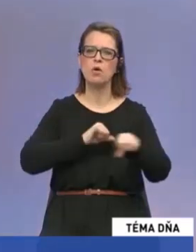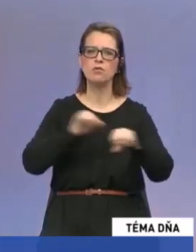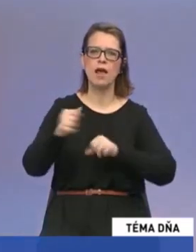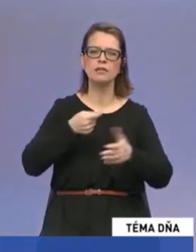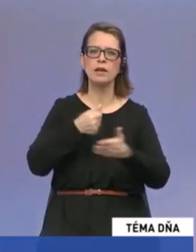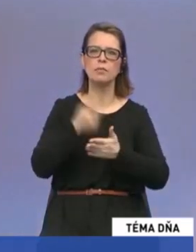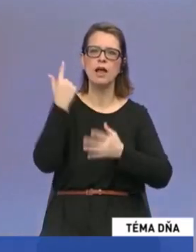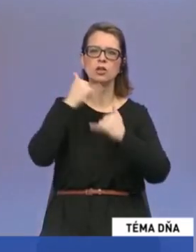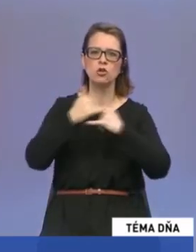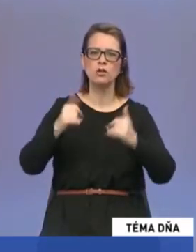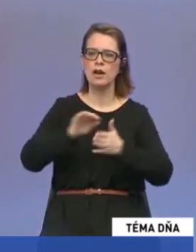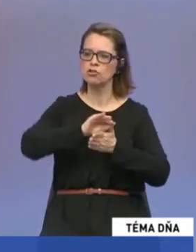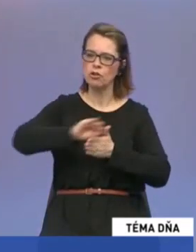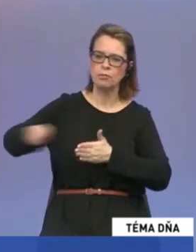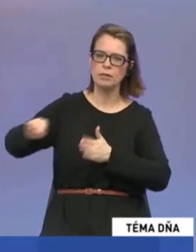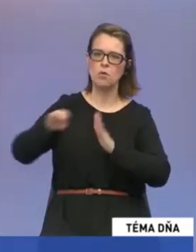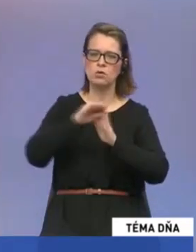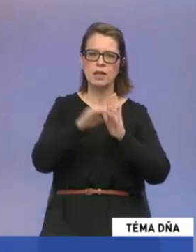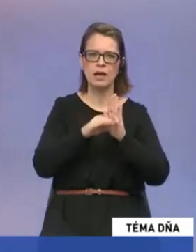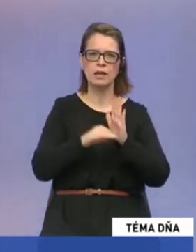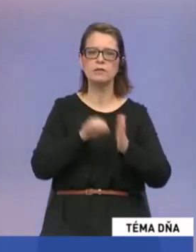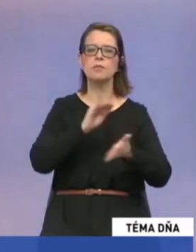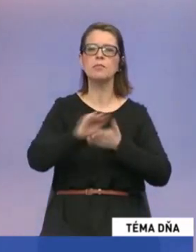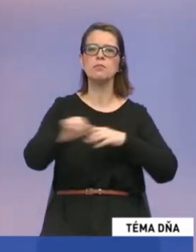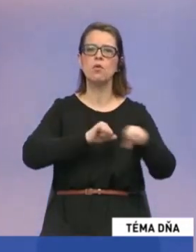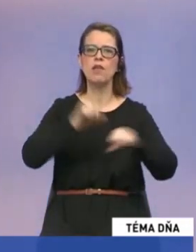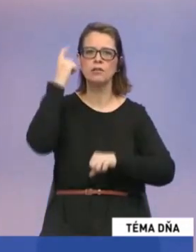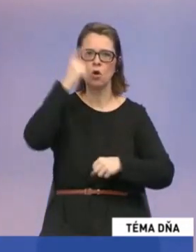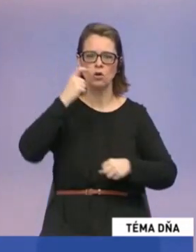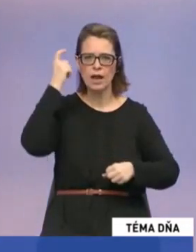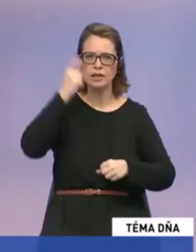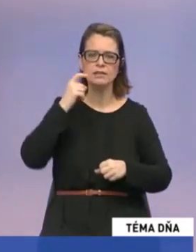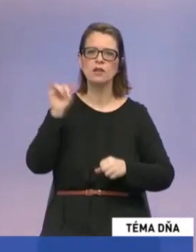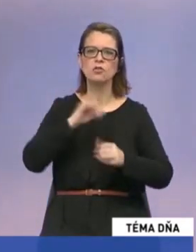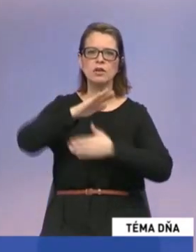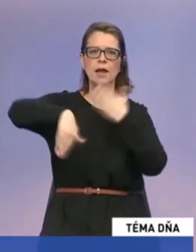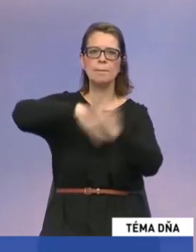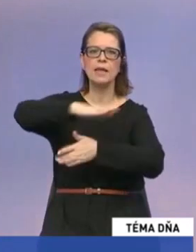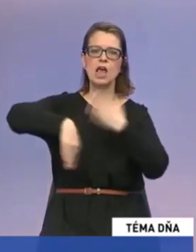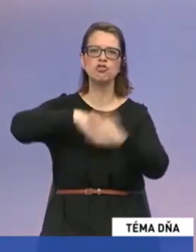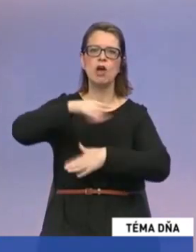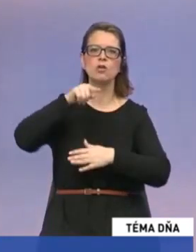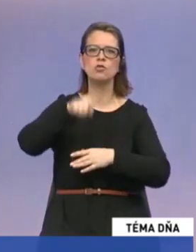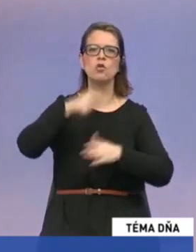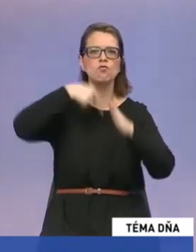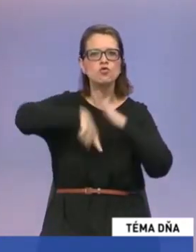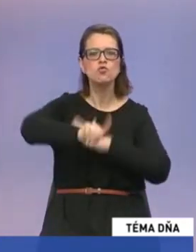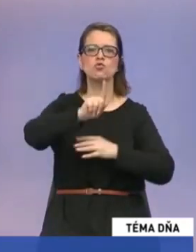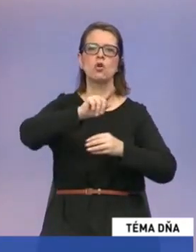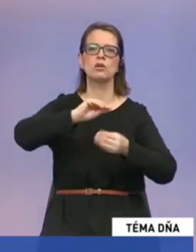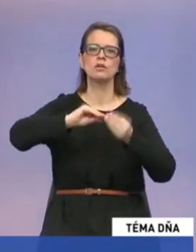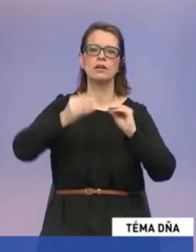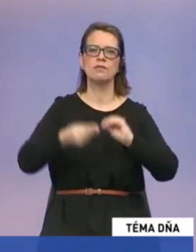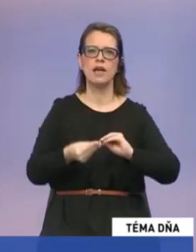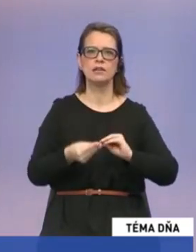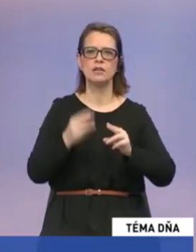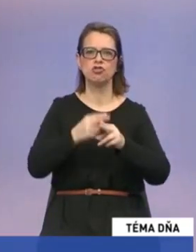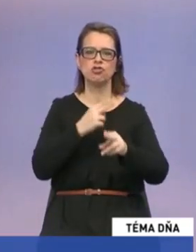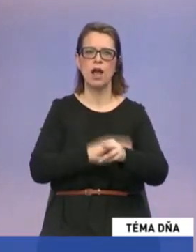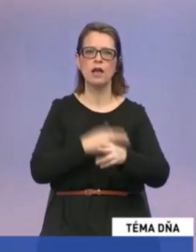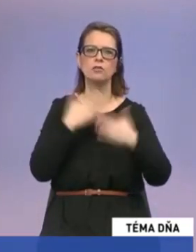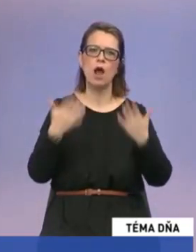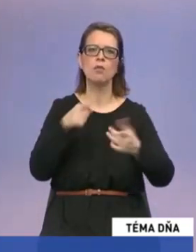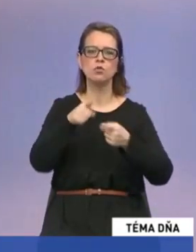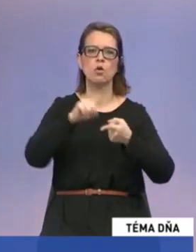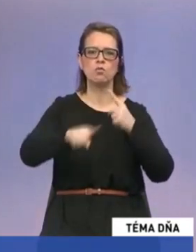zahraničia mimo zákon. Samozrejme mimovládne organizácie, ktoré sa miešajú akýmkoľvek spôsobom do vnútorných žáležitostí štátu alebo